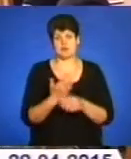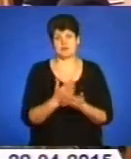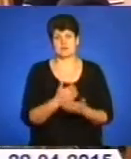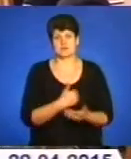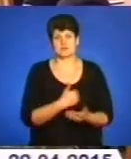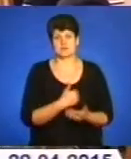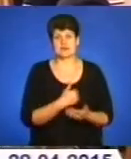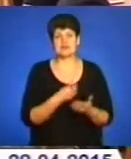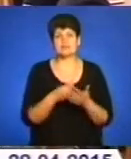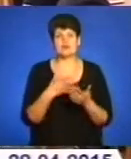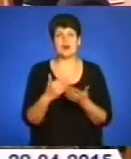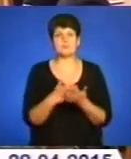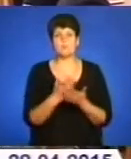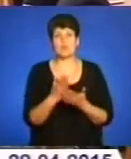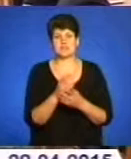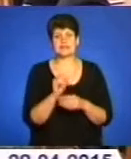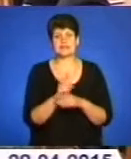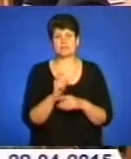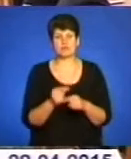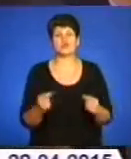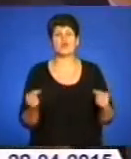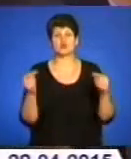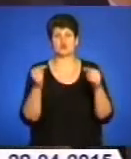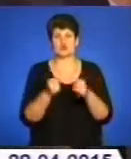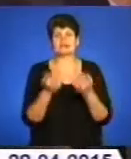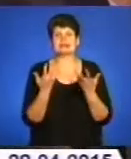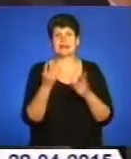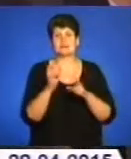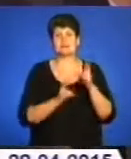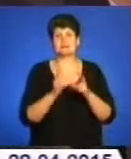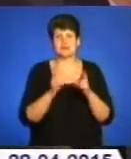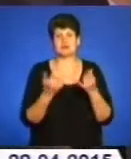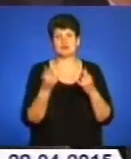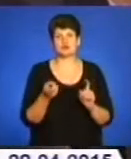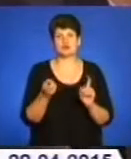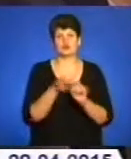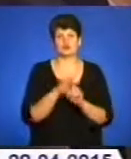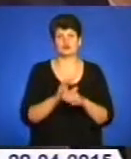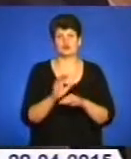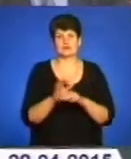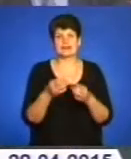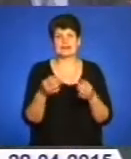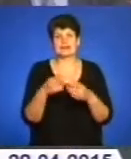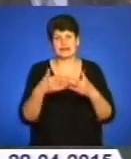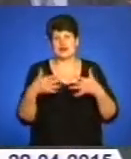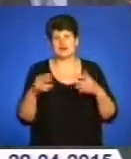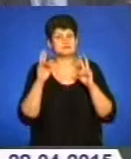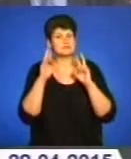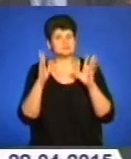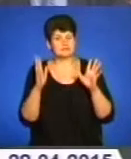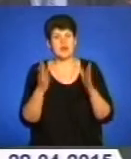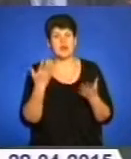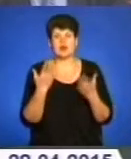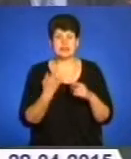Цінова політика на замовлення комплектуючих узгоджена. Скільки підприємств наразі долучаться до виготовлення деталей, ще невідомо. Але